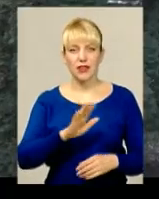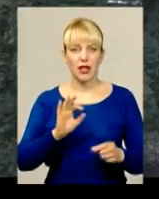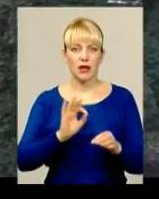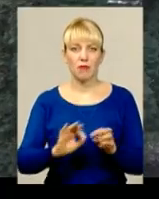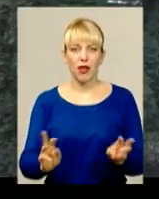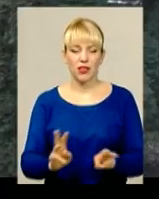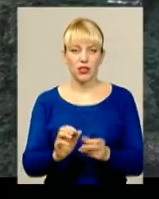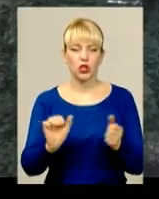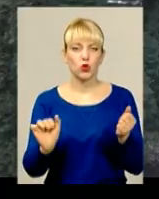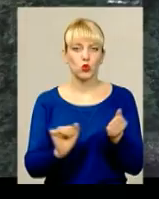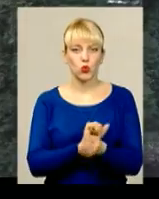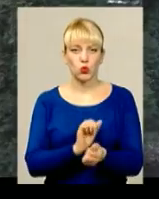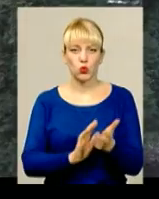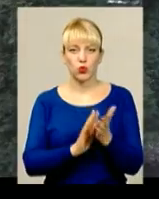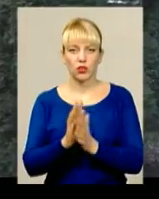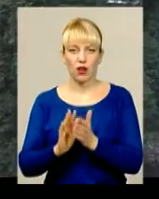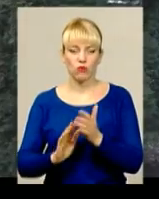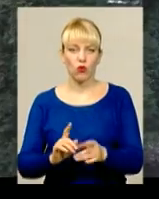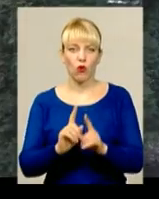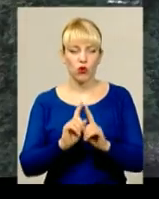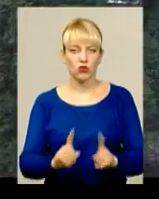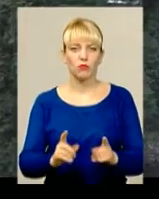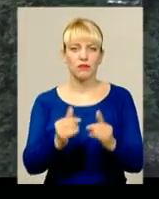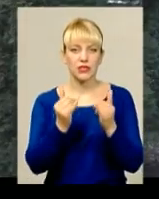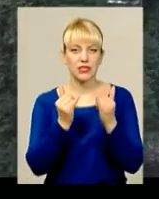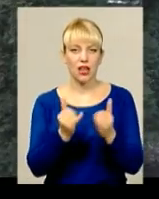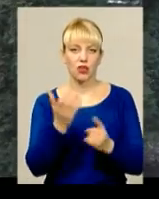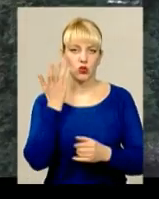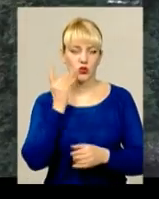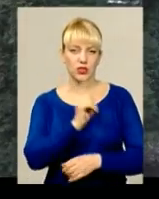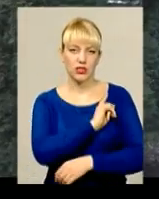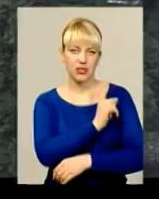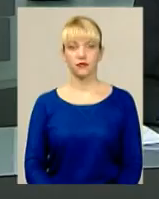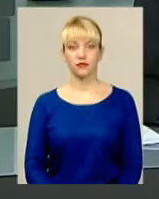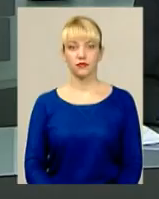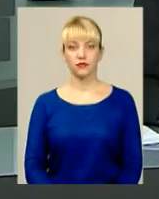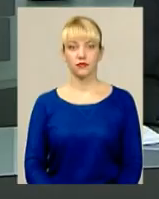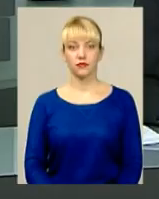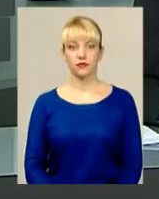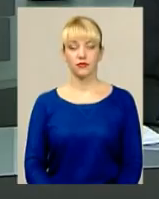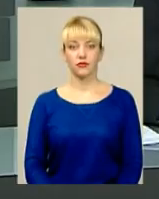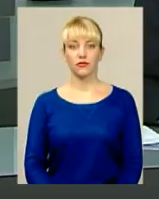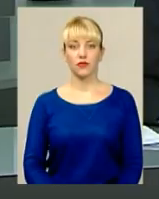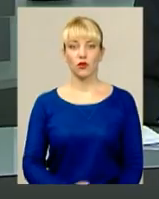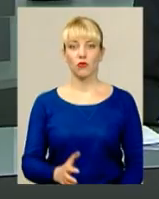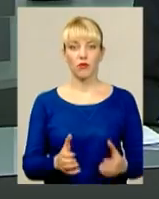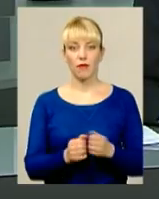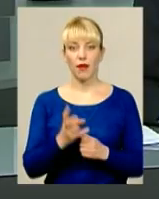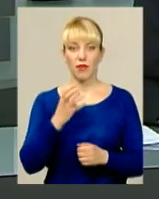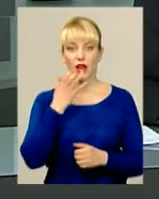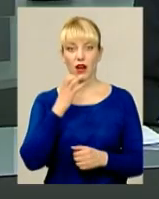суху траву, особливо зараз, коли сильний вітер та дуже суха погода. Упіймав на гарячому.